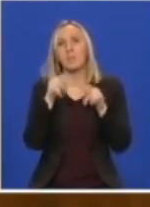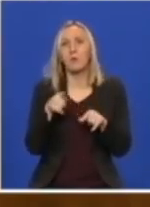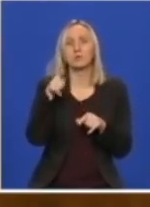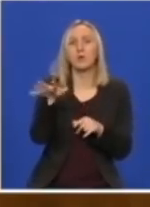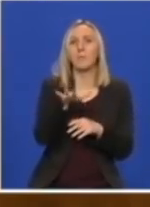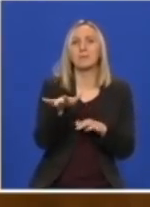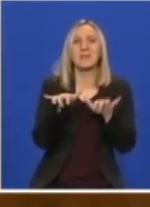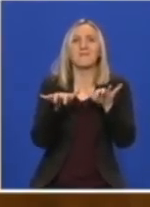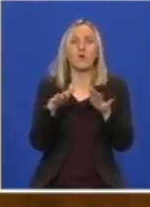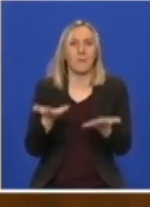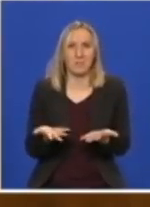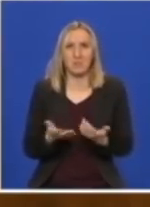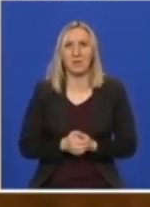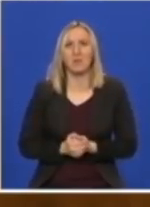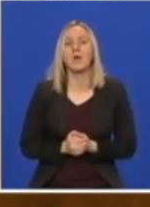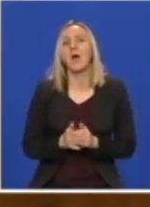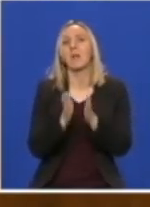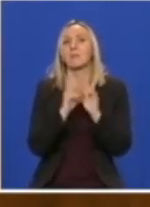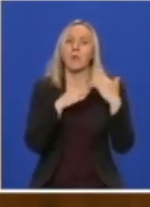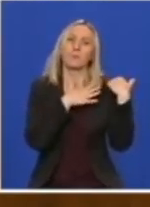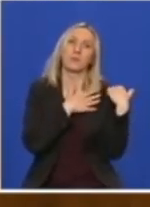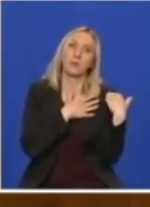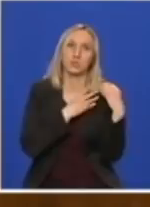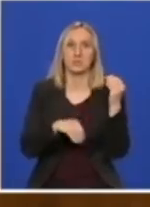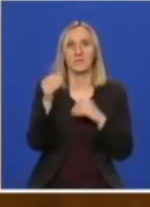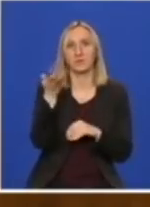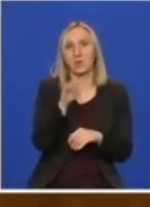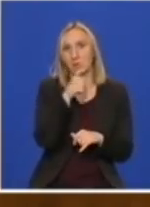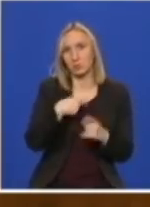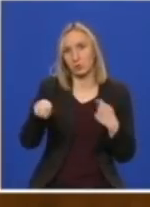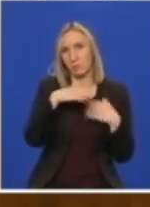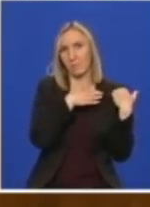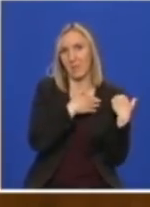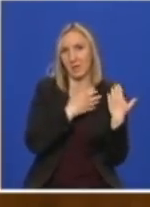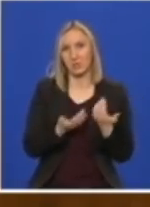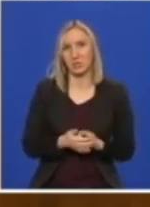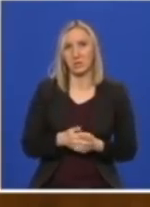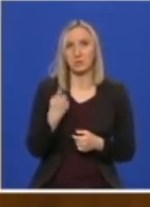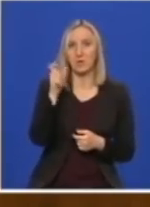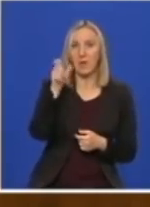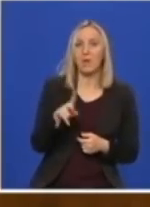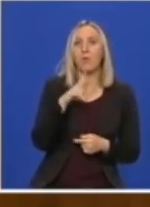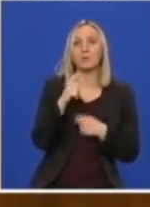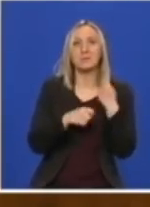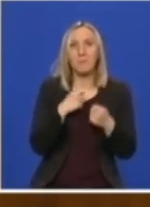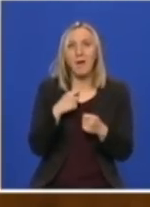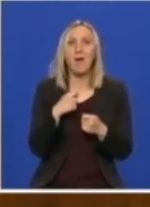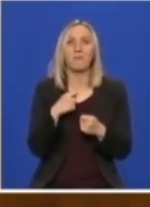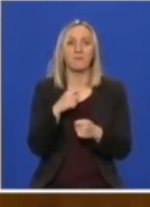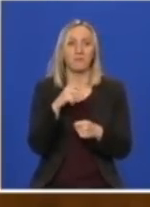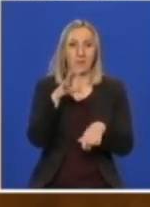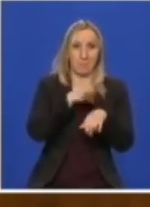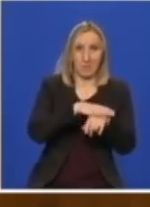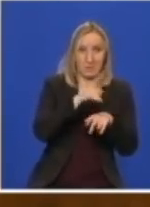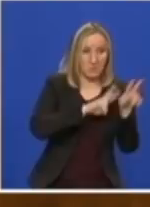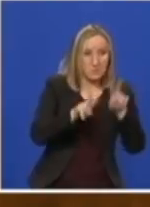informatike nekim pristupom. Ali molim vas, ne opterećujete nas više nego što smo opterećeni. To znači da neko ko se bavi kliničkim poslom treba